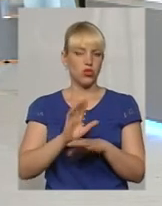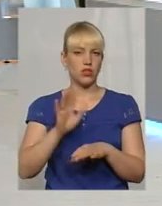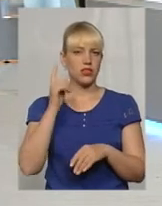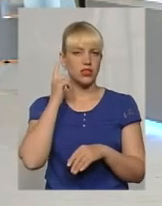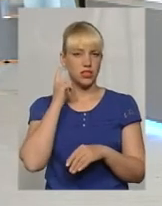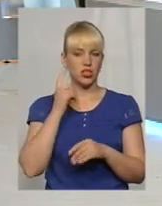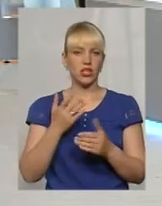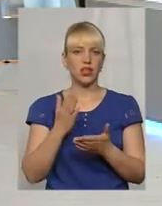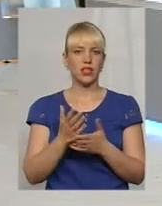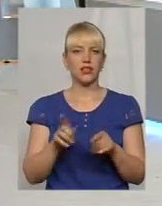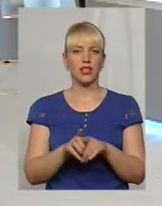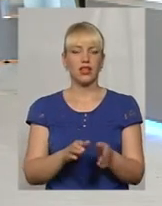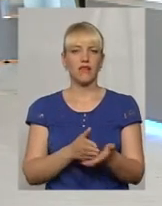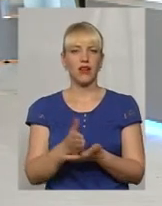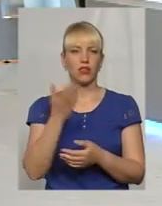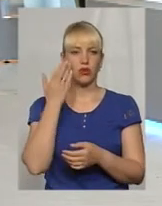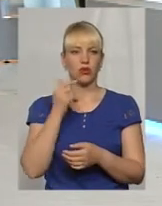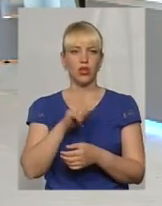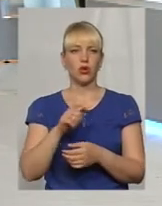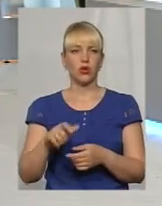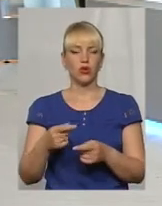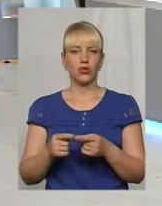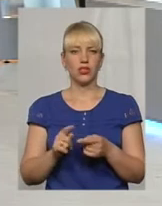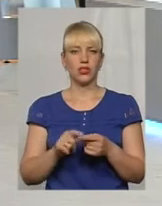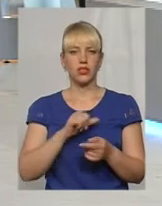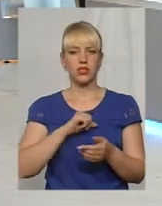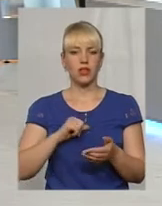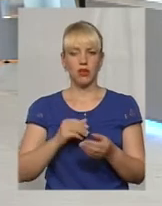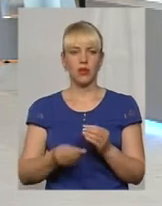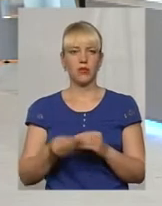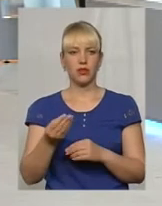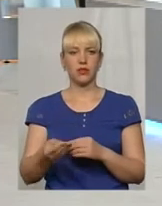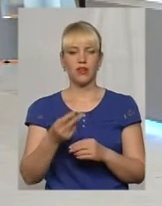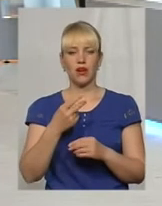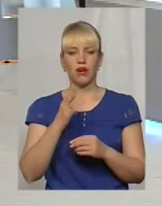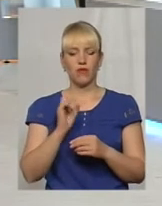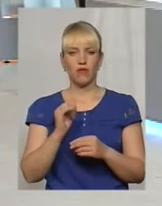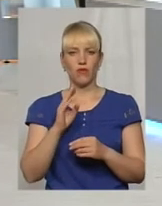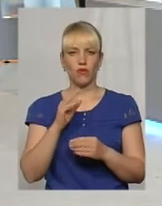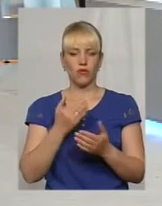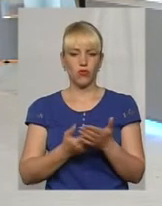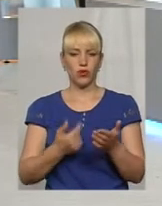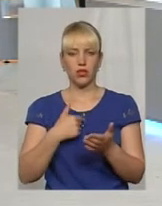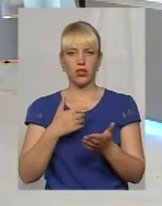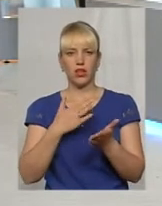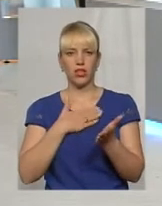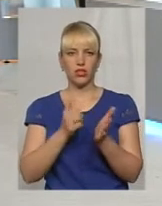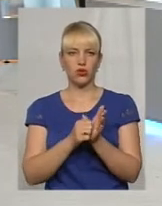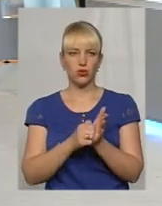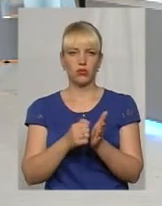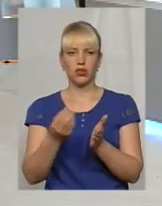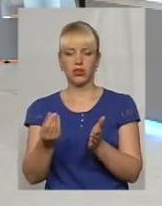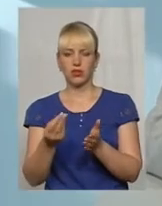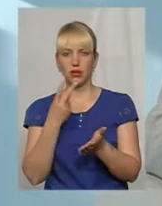Є віанты, коли люди сами, ми отзуви получали, коли самі передоставляли, то ми приїхали, це наші документи, це наші гроші,